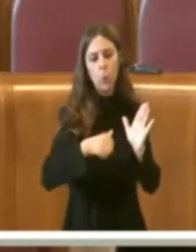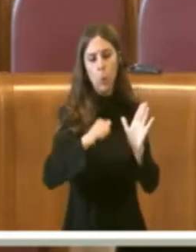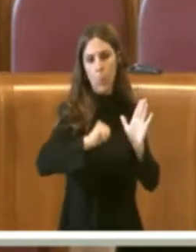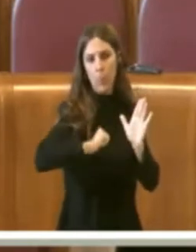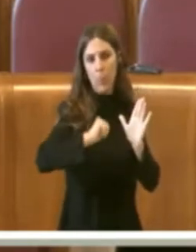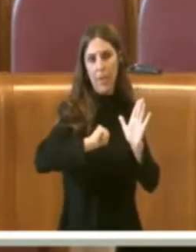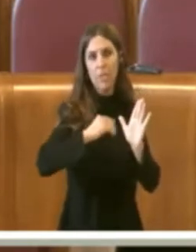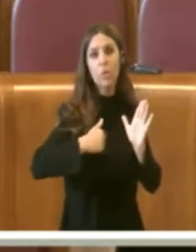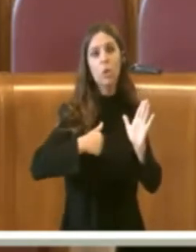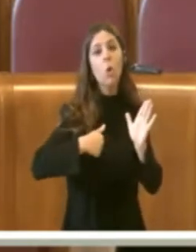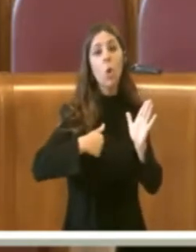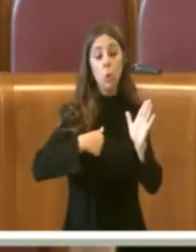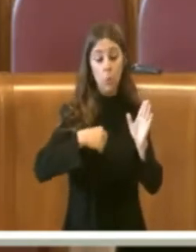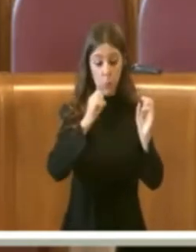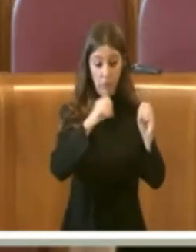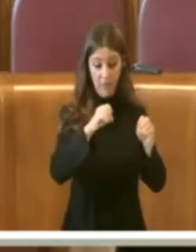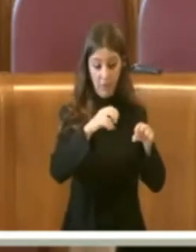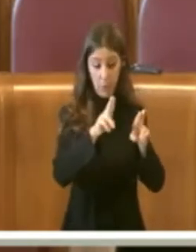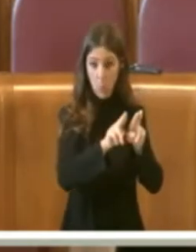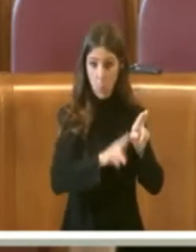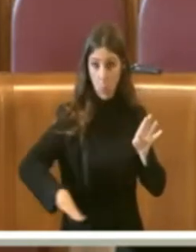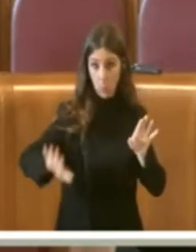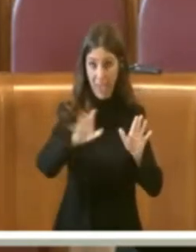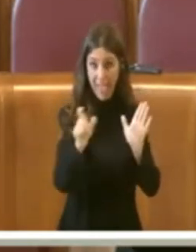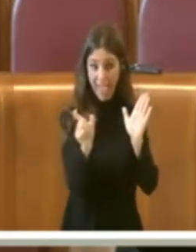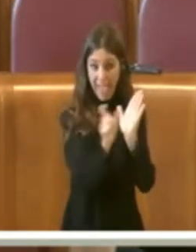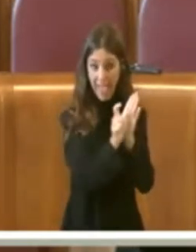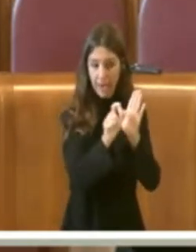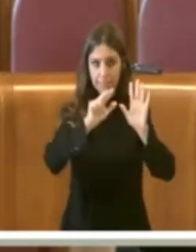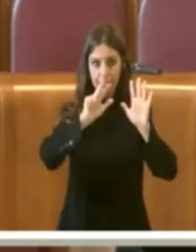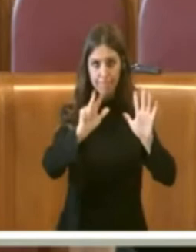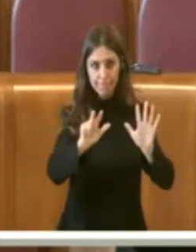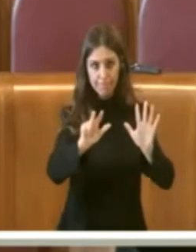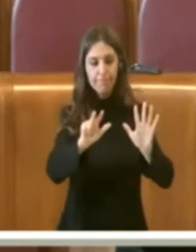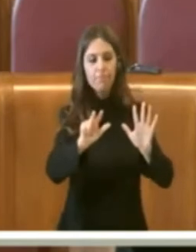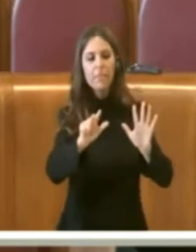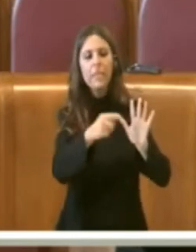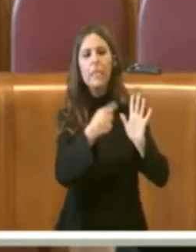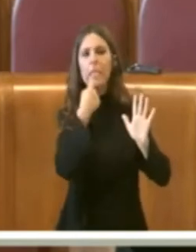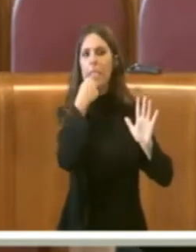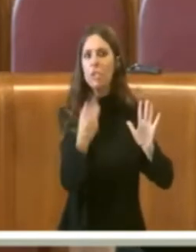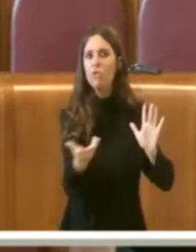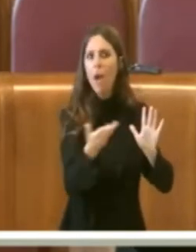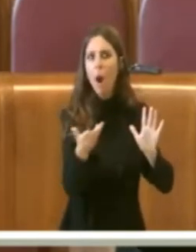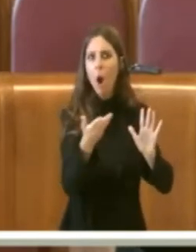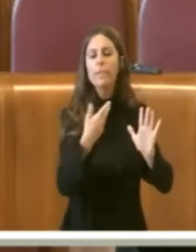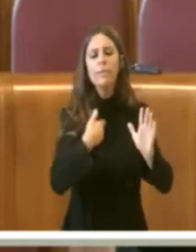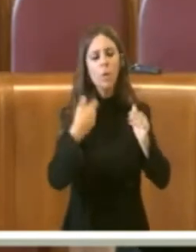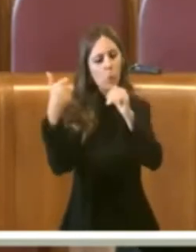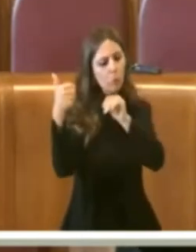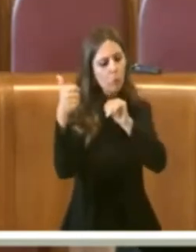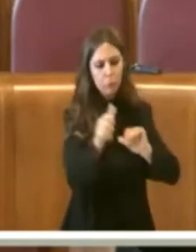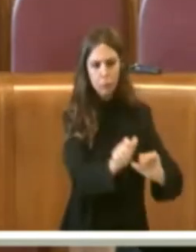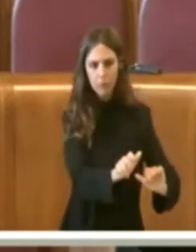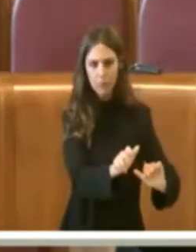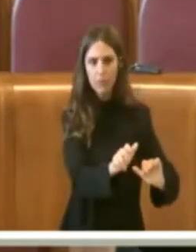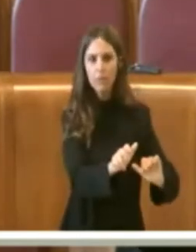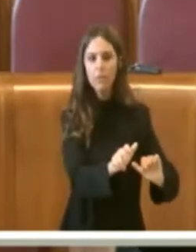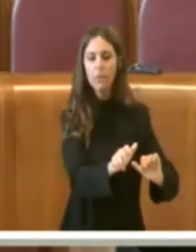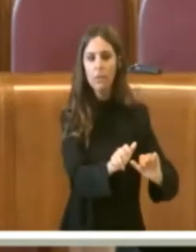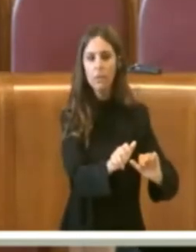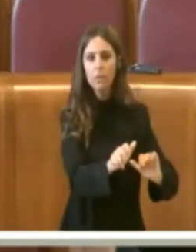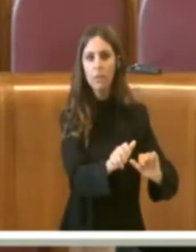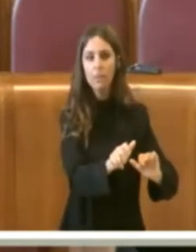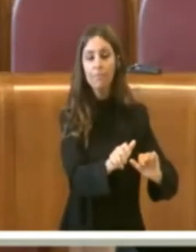i principi generali e l'articolo 8 si parla di riduzione, però io